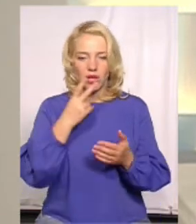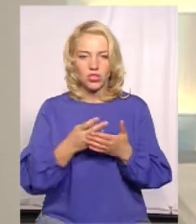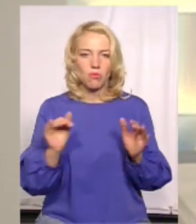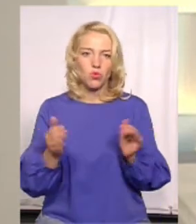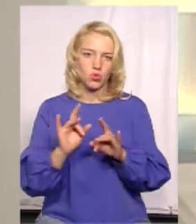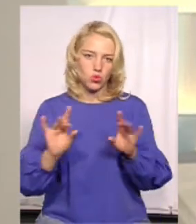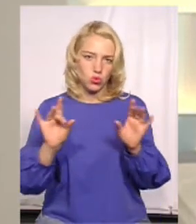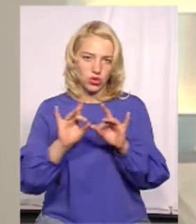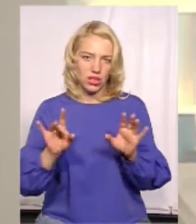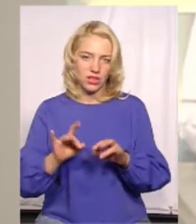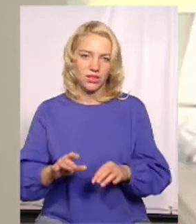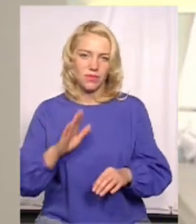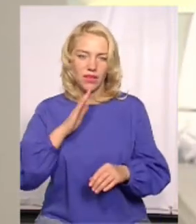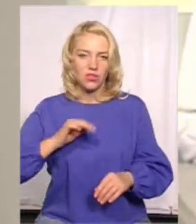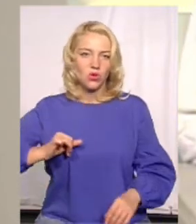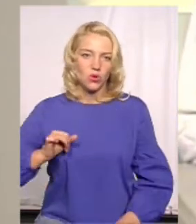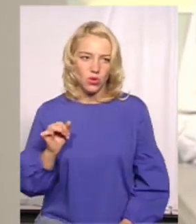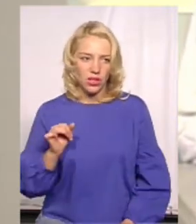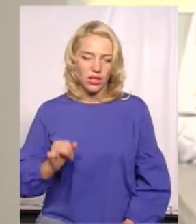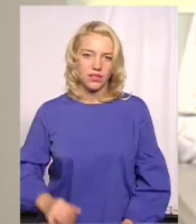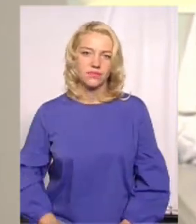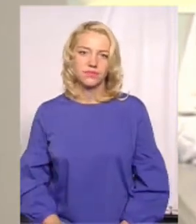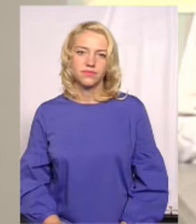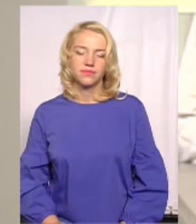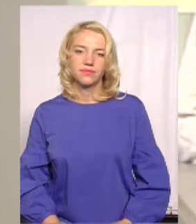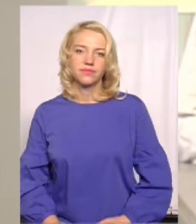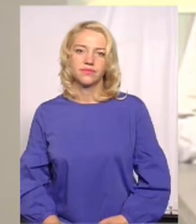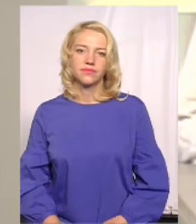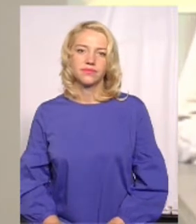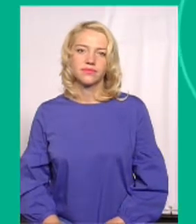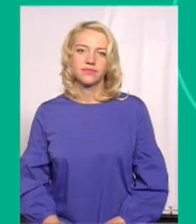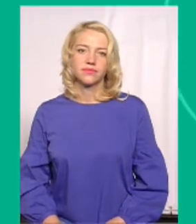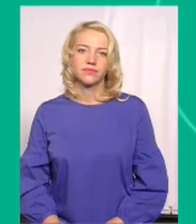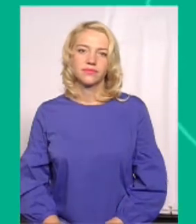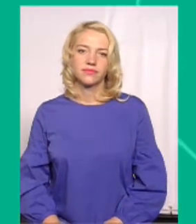фрагментом сюжету нашого колеги Андрія Гуменого. Дивимось.